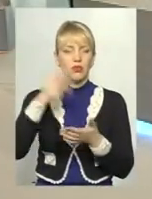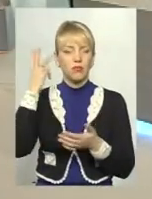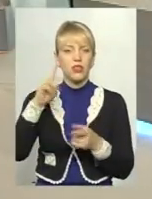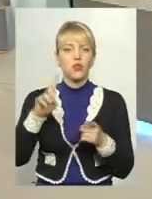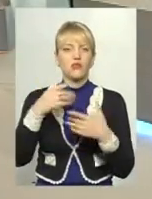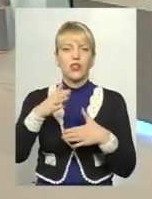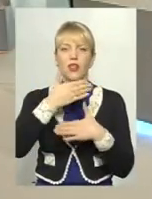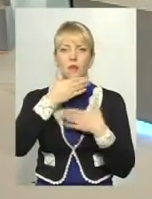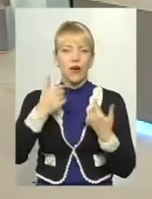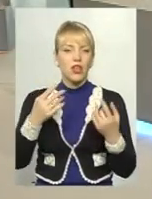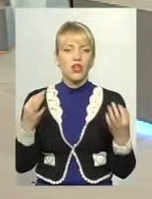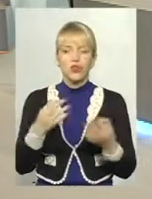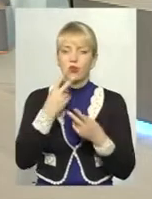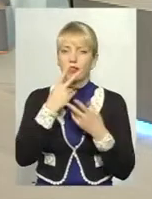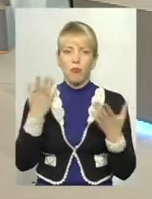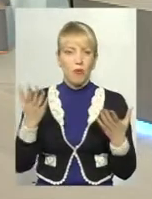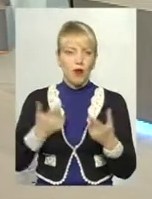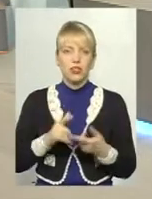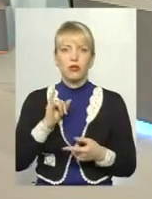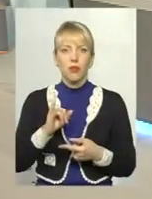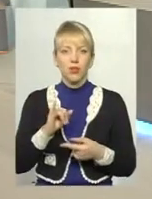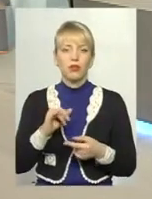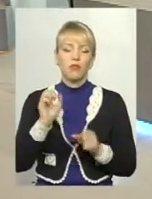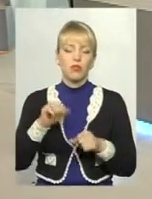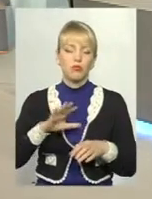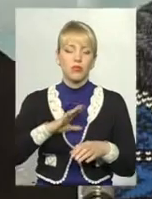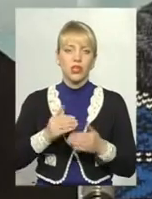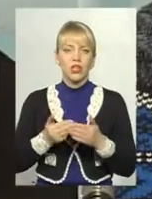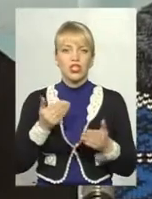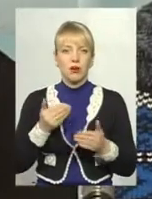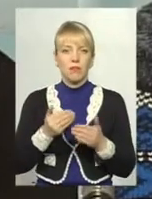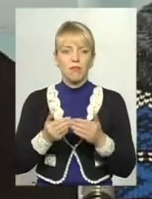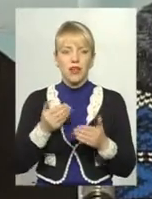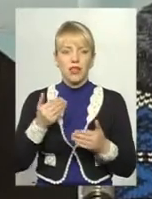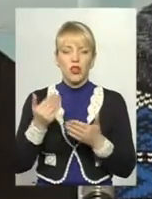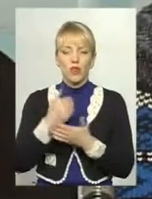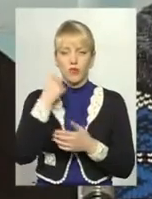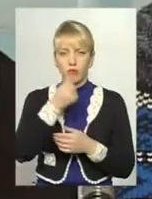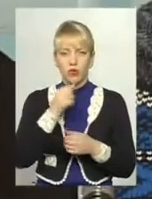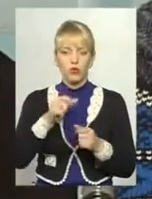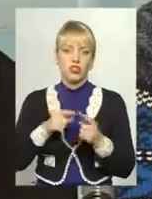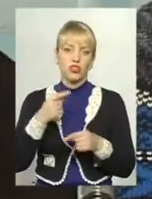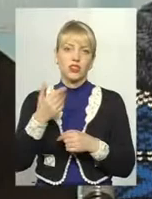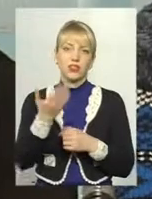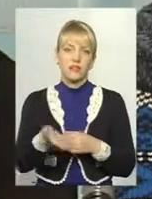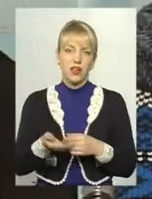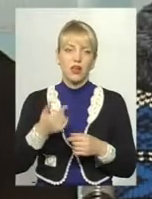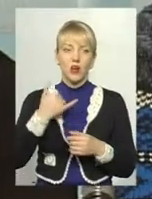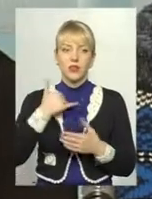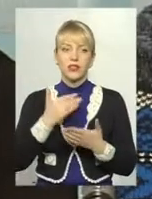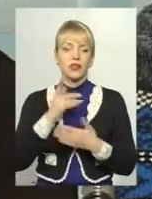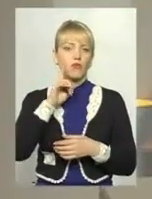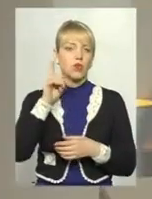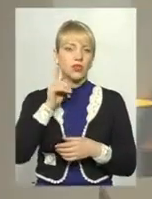І, може, зараз, перед цим Новим роком, все-таки через вас, і зараз, на щастя, ви знаєте, що в нас є молода,